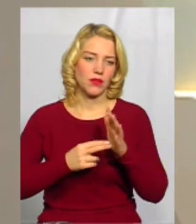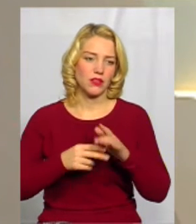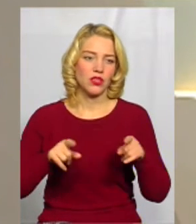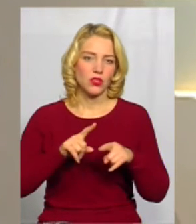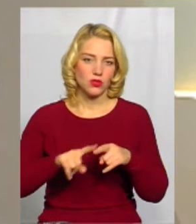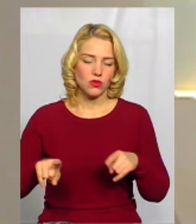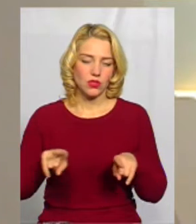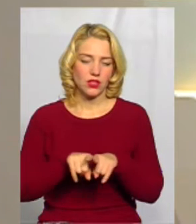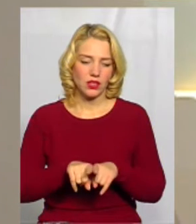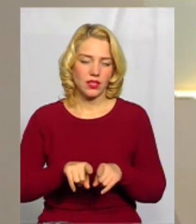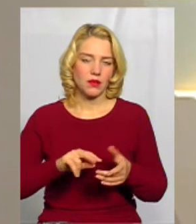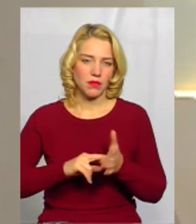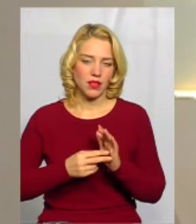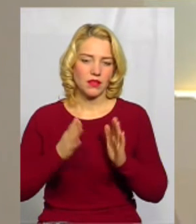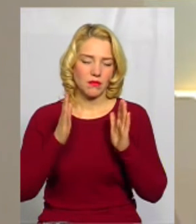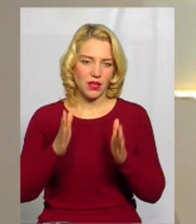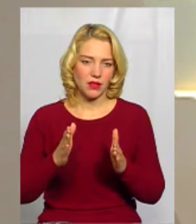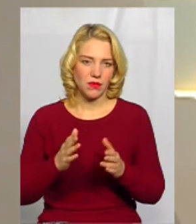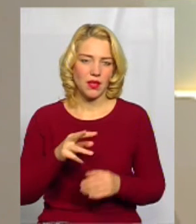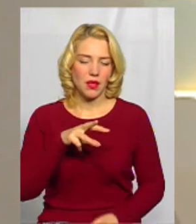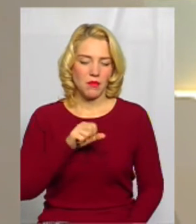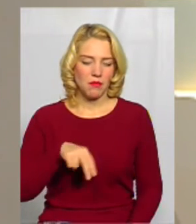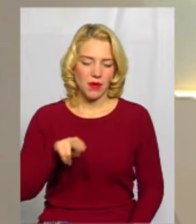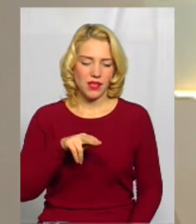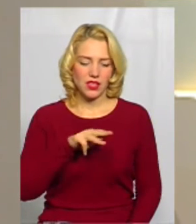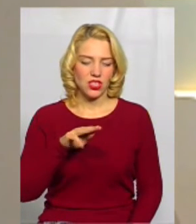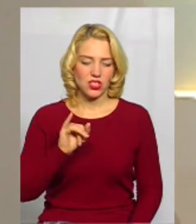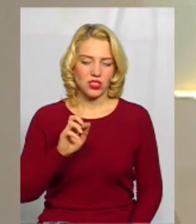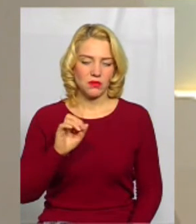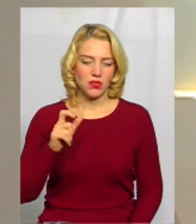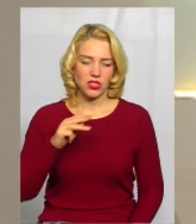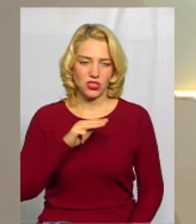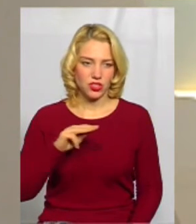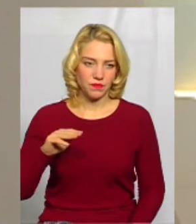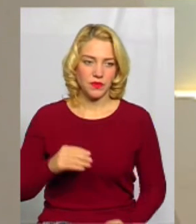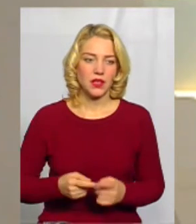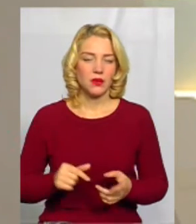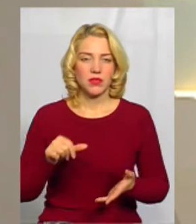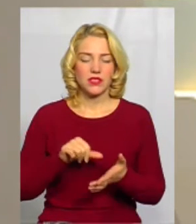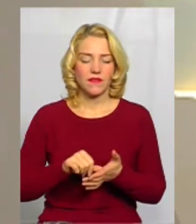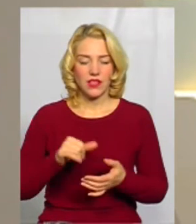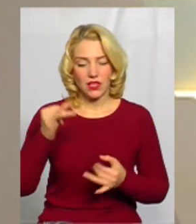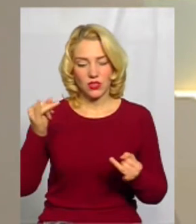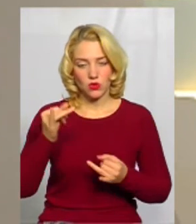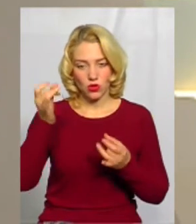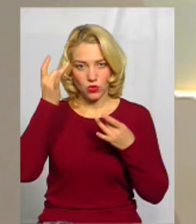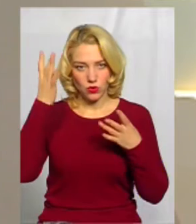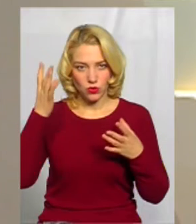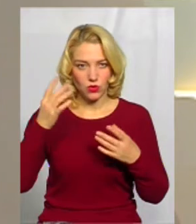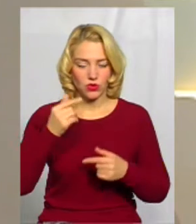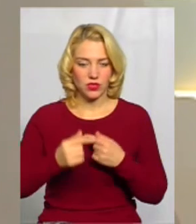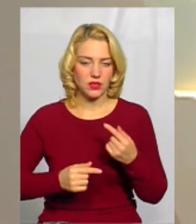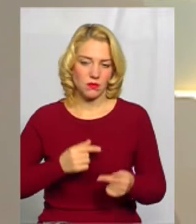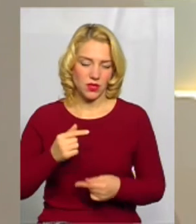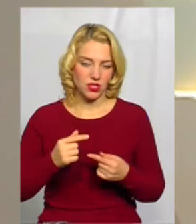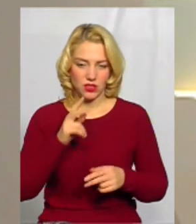матиме і Меджибіш. Представники Інституту культурної спадщини відвідали Меджибіш нещодавно.